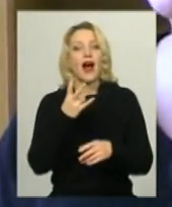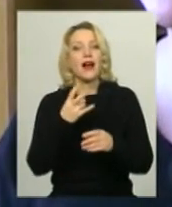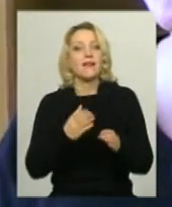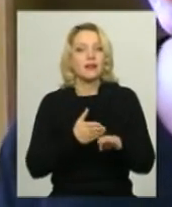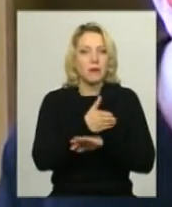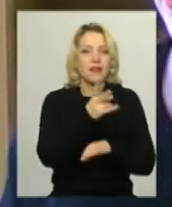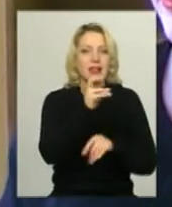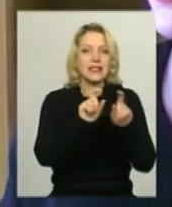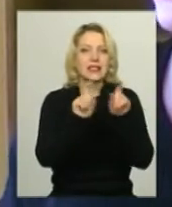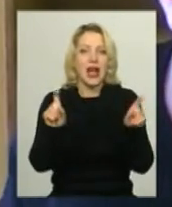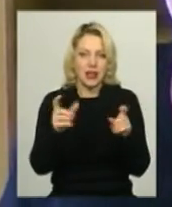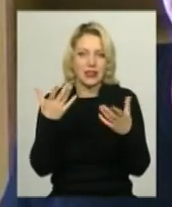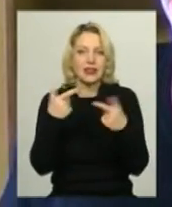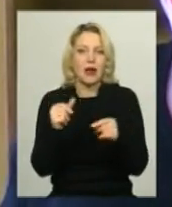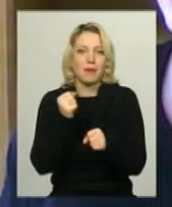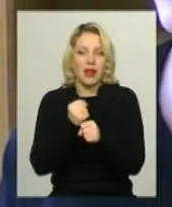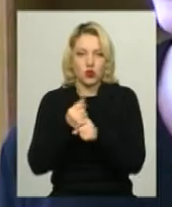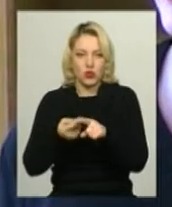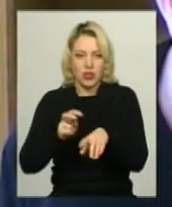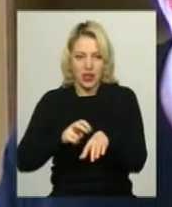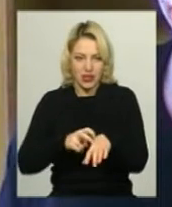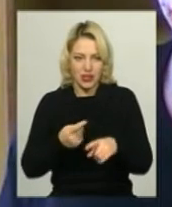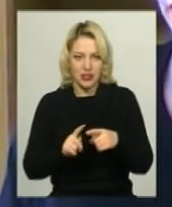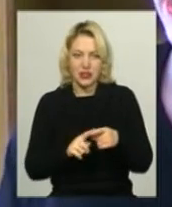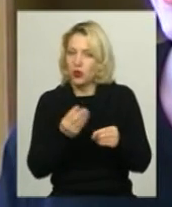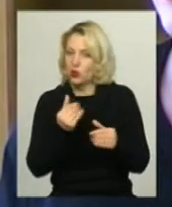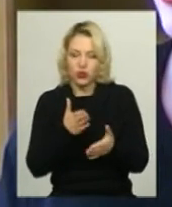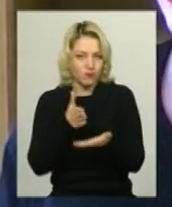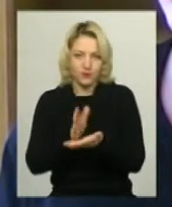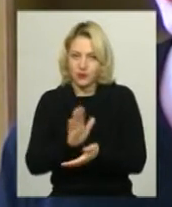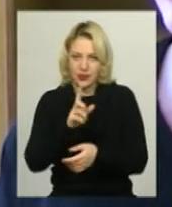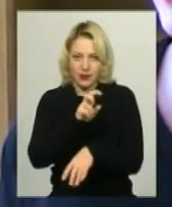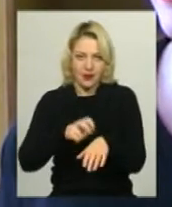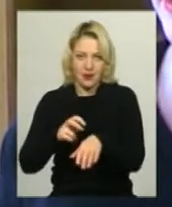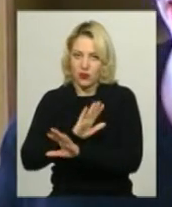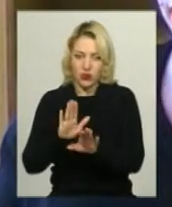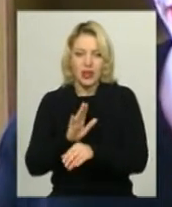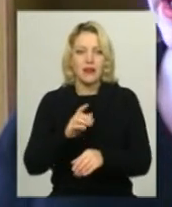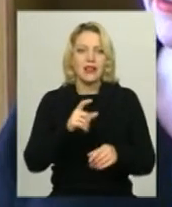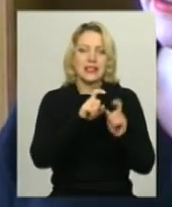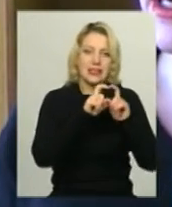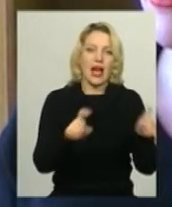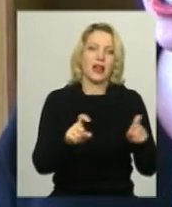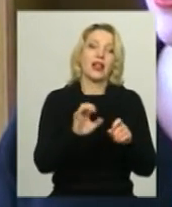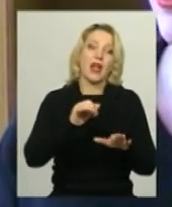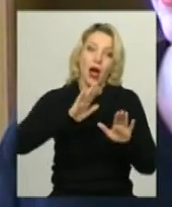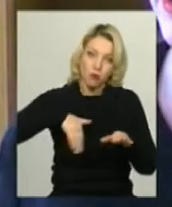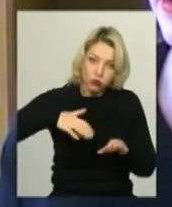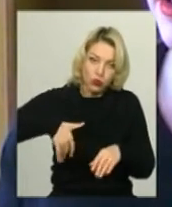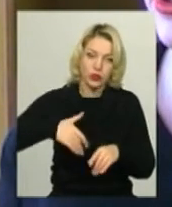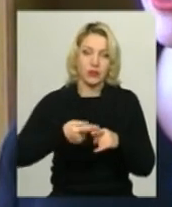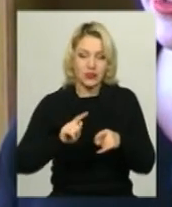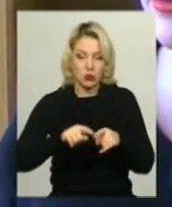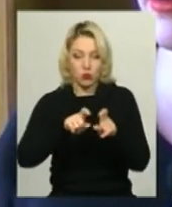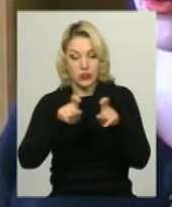надійшли за підписані декларації, вони не йдуть безпосередньо лікарю. Ці кошти йдуть в заклад. І далі вже в